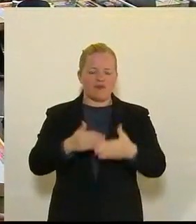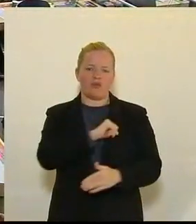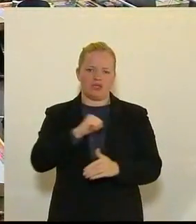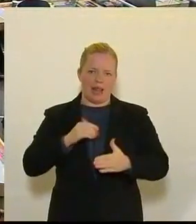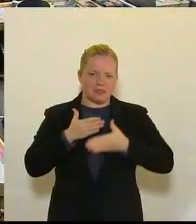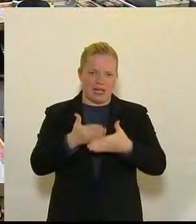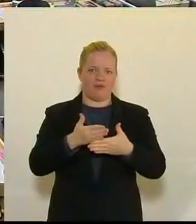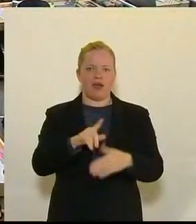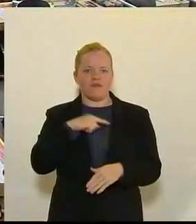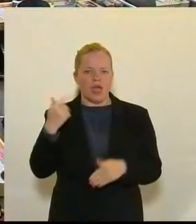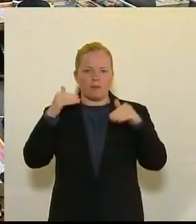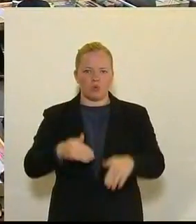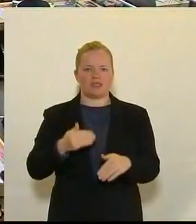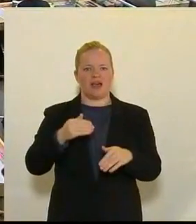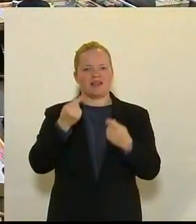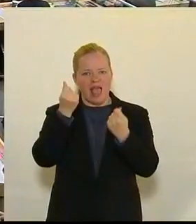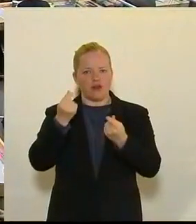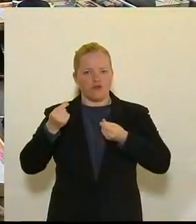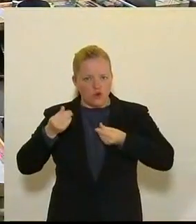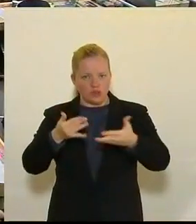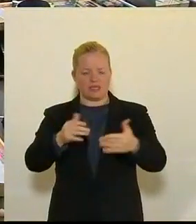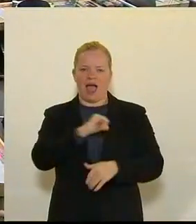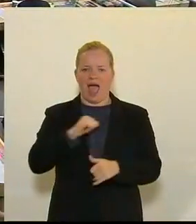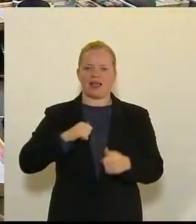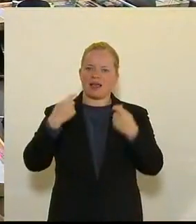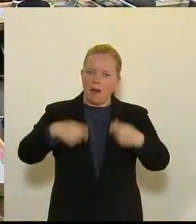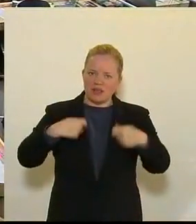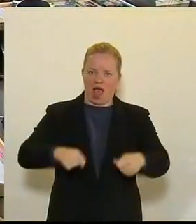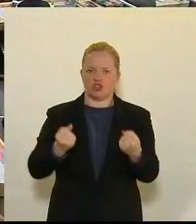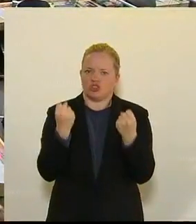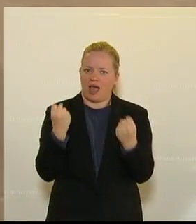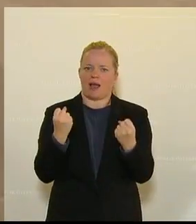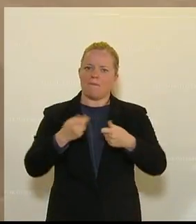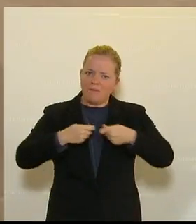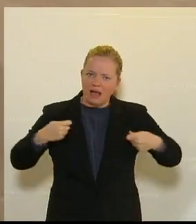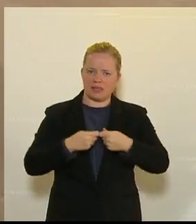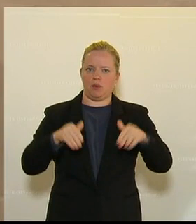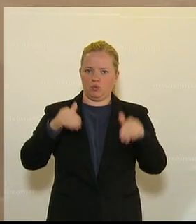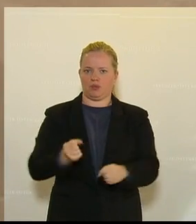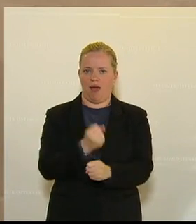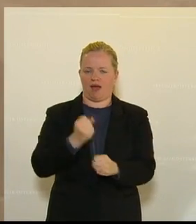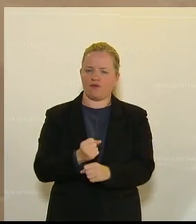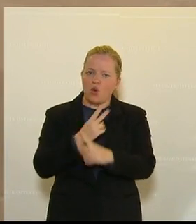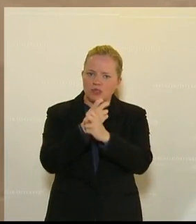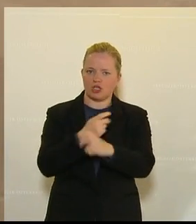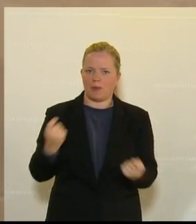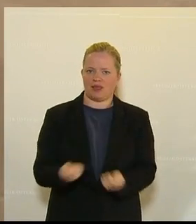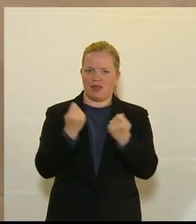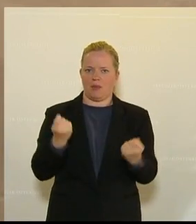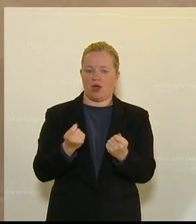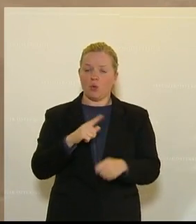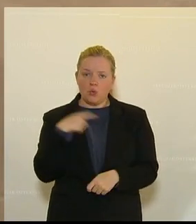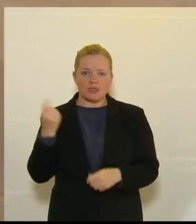Wir müssen Liquidität, Eigenkapital, stärkende Maßnahmen setzen für die österreichischen Betriebe. Unsere